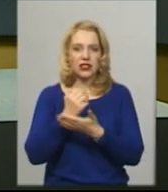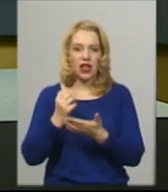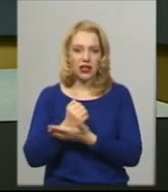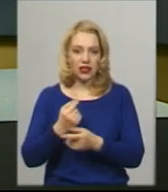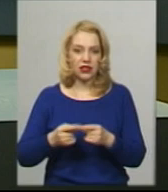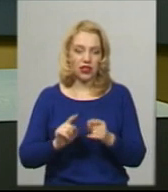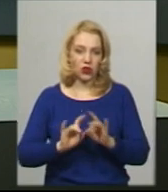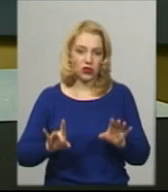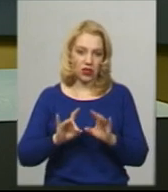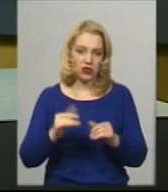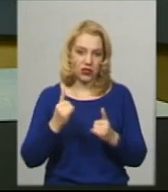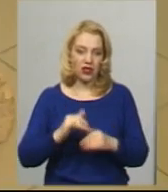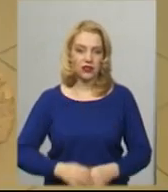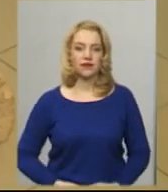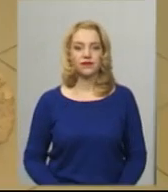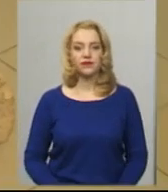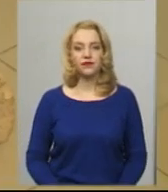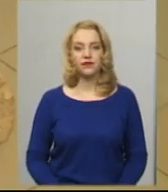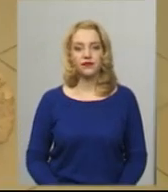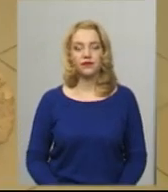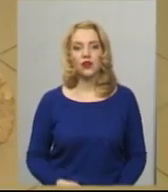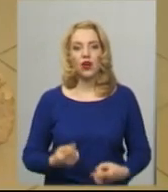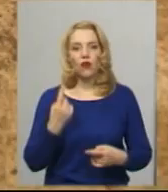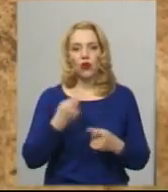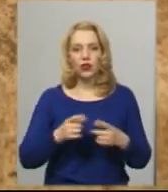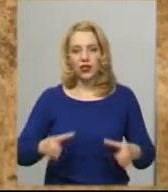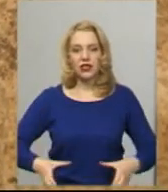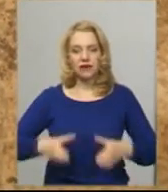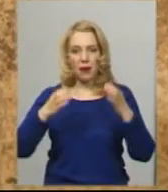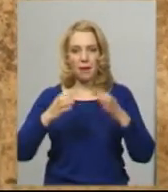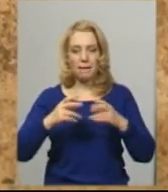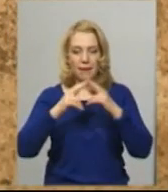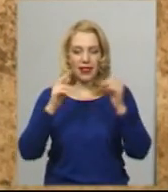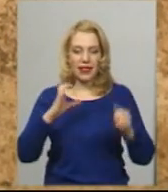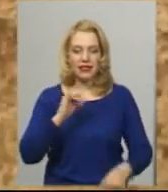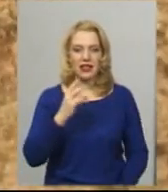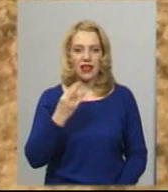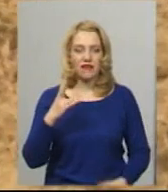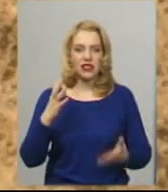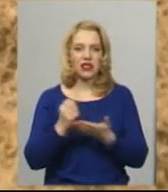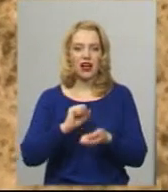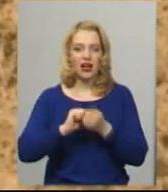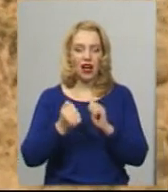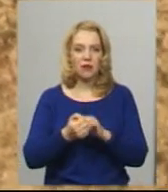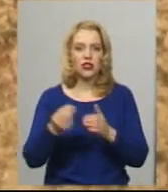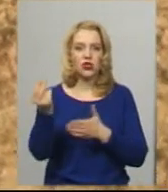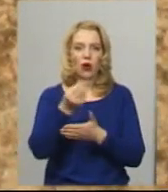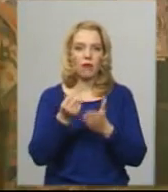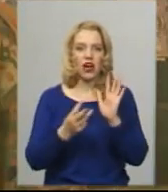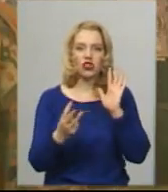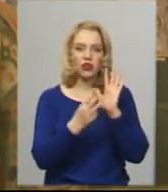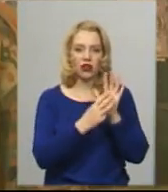розкаже Тетяна Воршцова. В одній із верш палаців Синявських знайдено камінь із зображенням герба, розповідає науковий